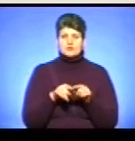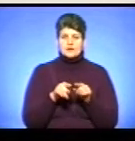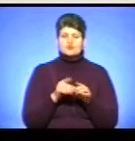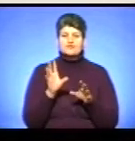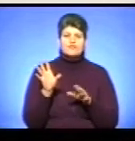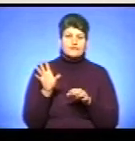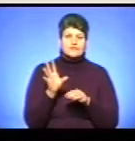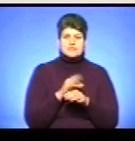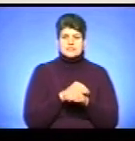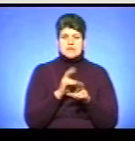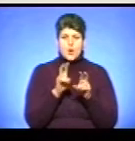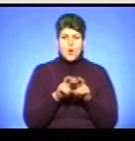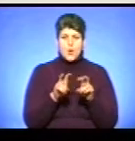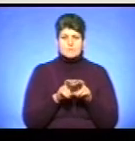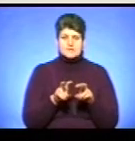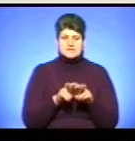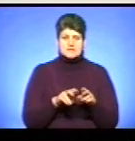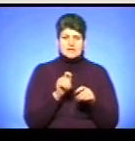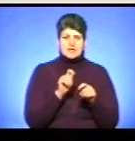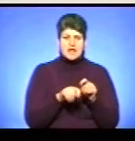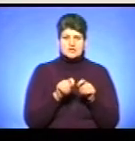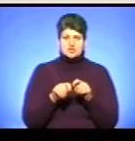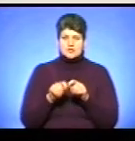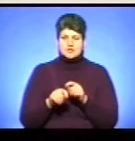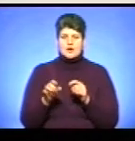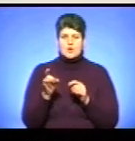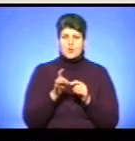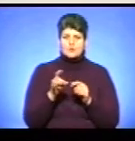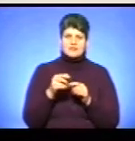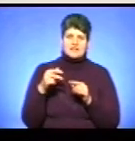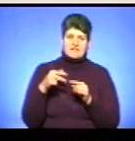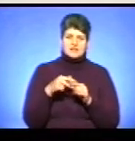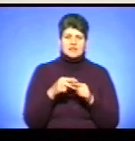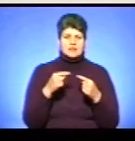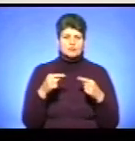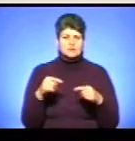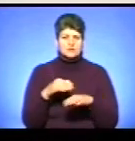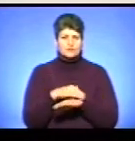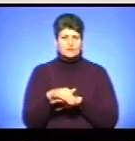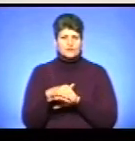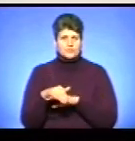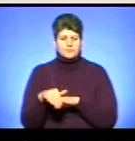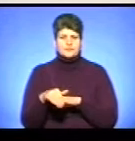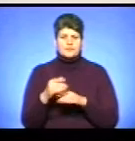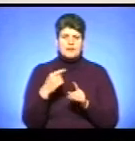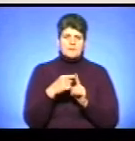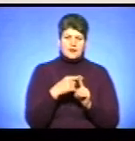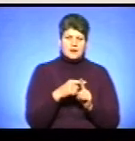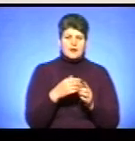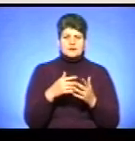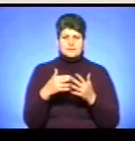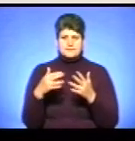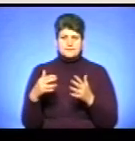всі обстеження, всі розміри навантажень будь-яких на всі вузли, перехрестя,